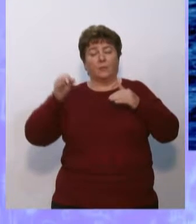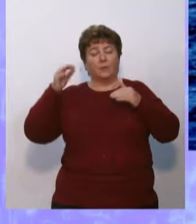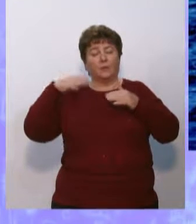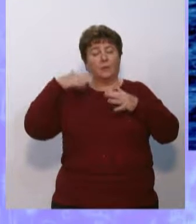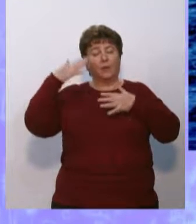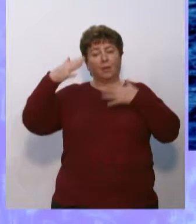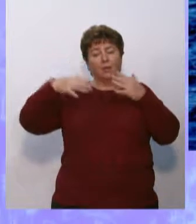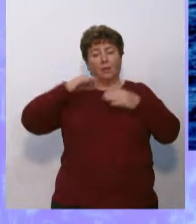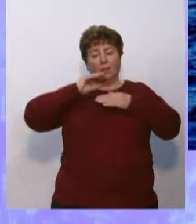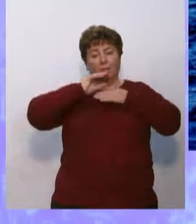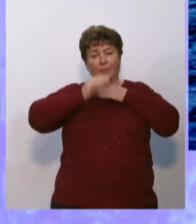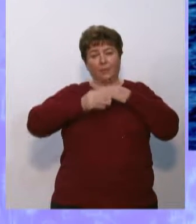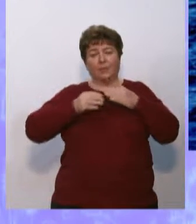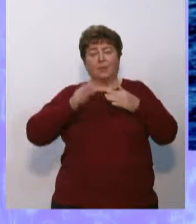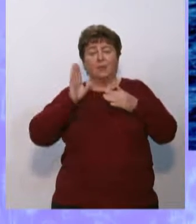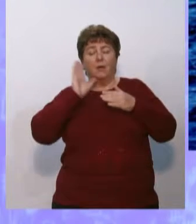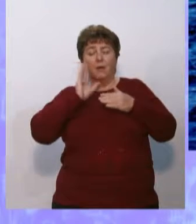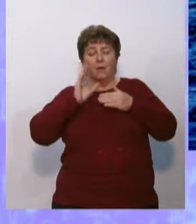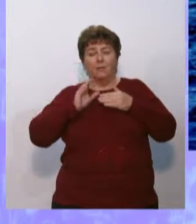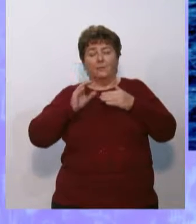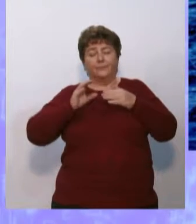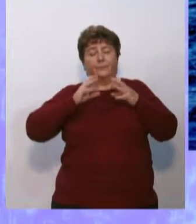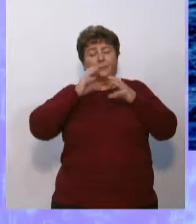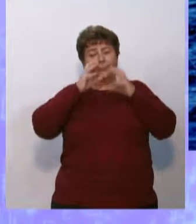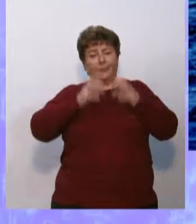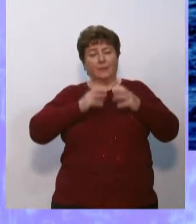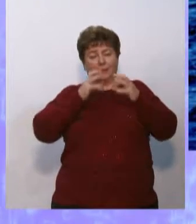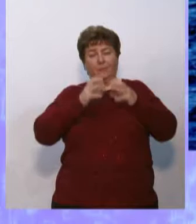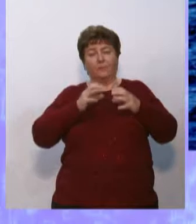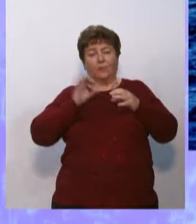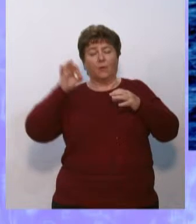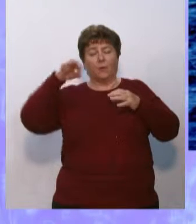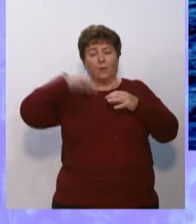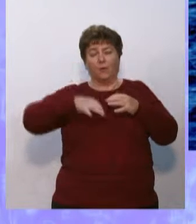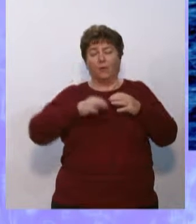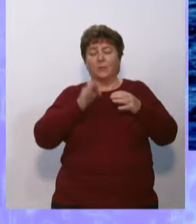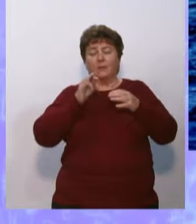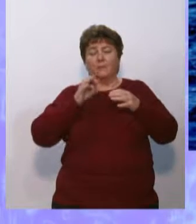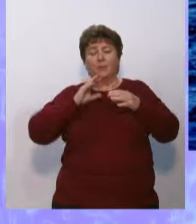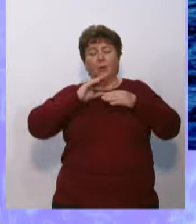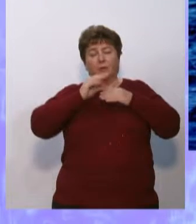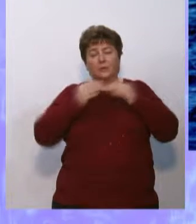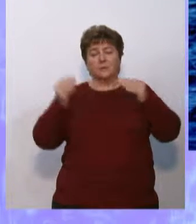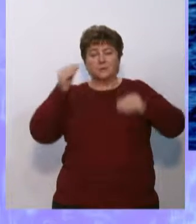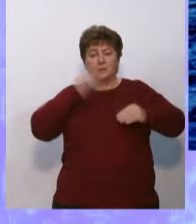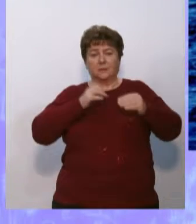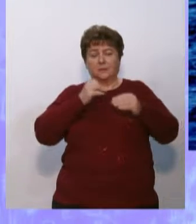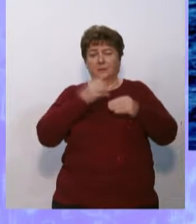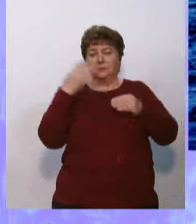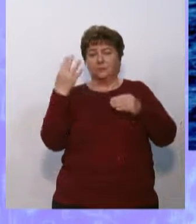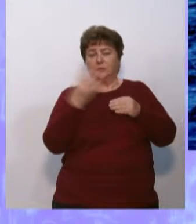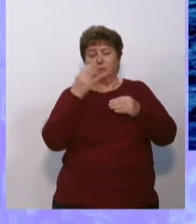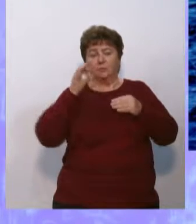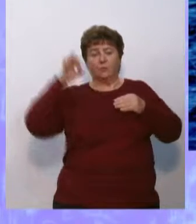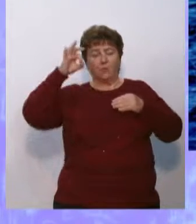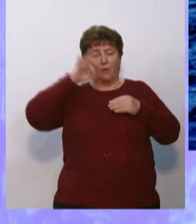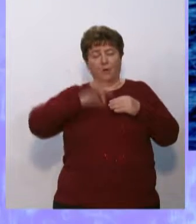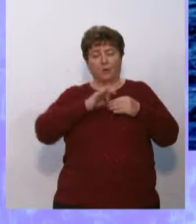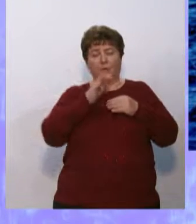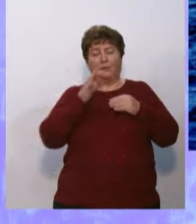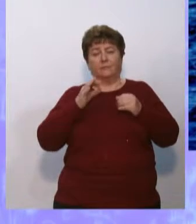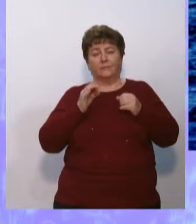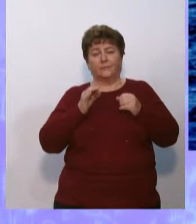Мировой океан – это основная часть гидросферы. Мировой океан состоит из четырех океанов.